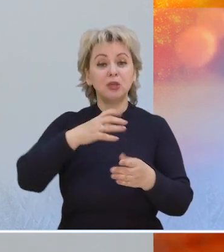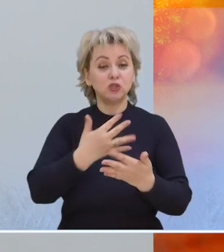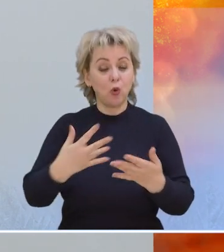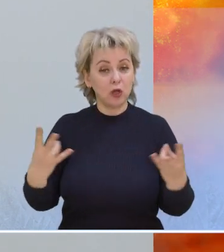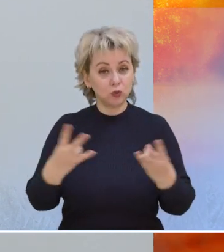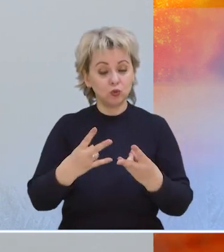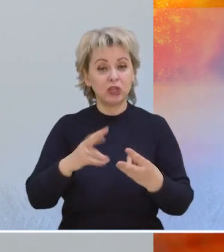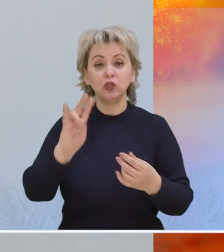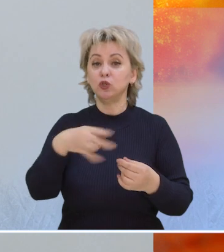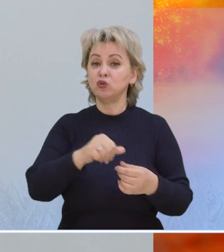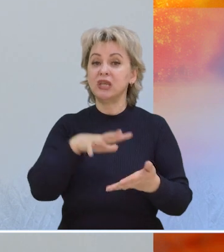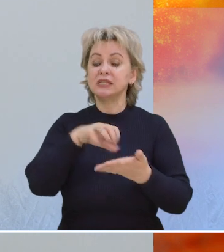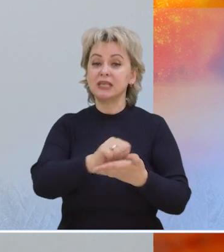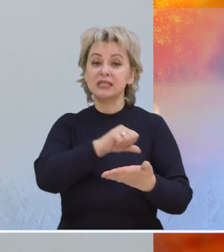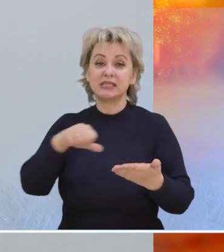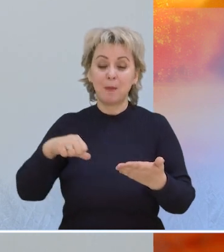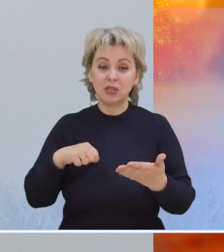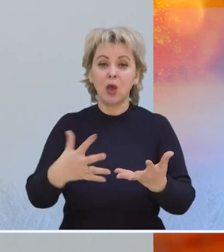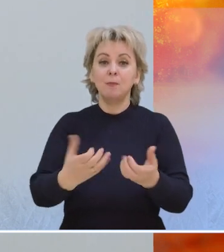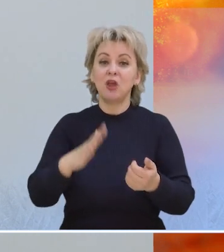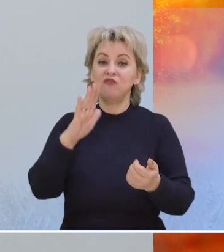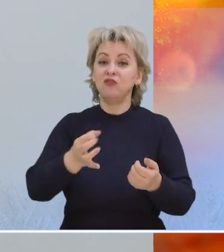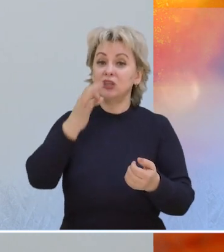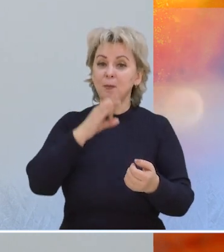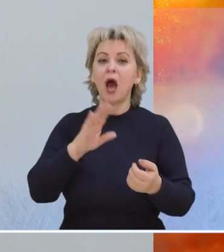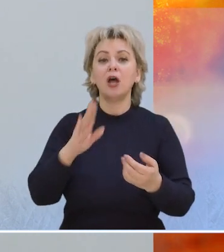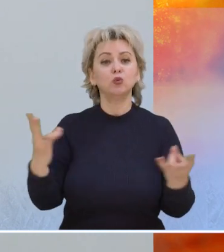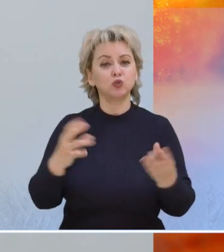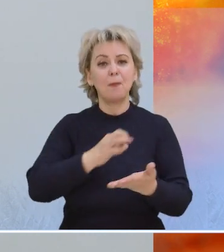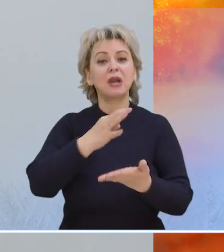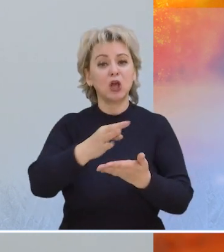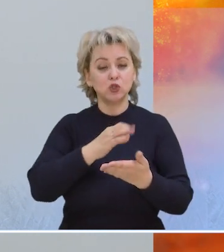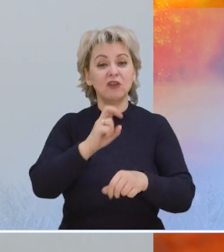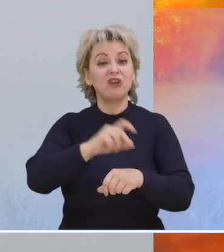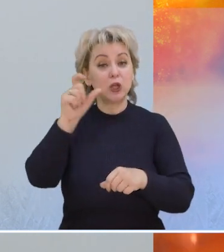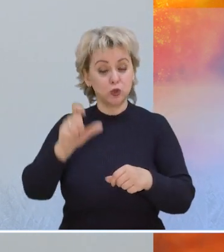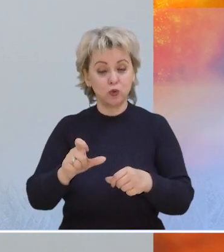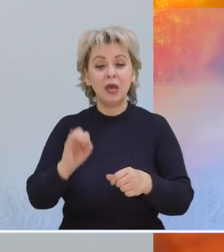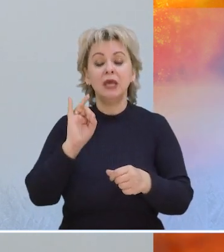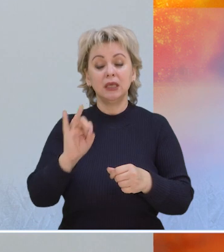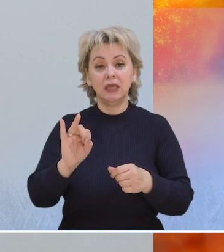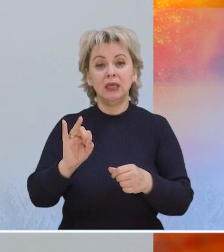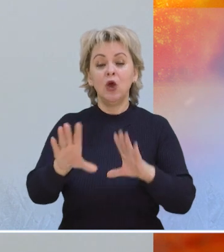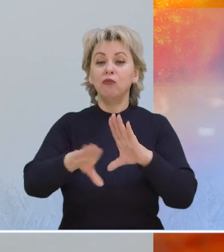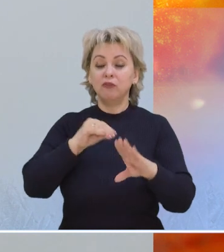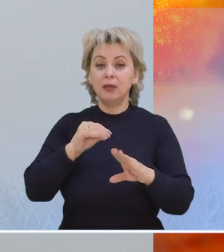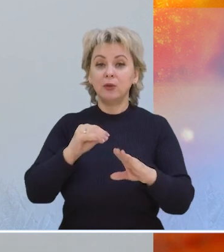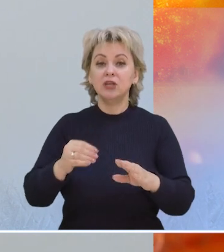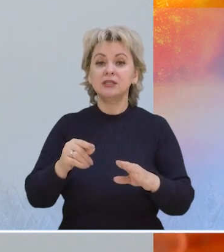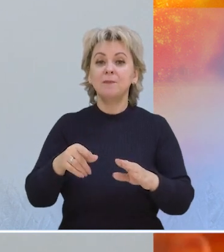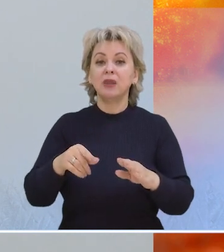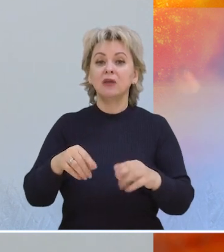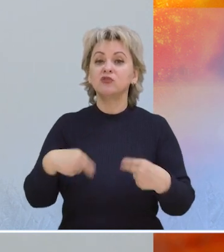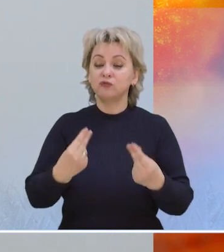баланса. Не стоит заниматься самостоятельно приемом витамином, а проконсультироваться обязательно с врачом. Ну и выбрать